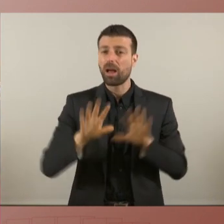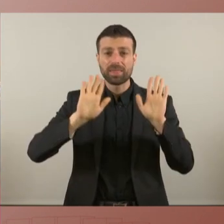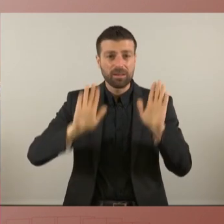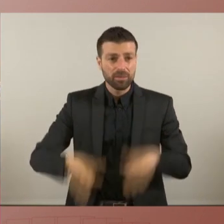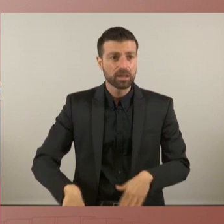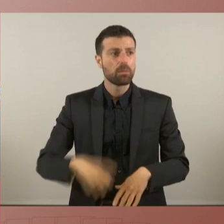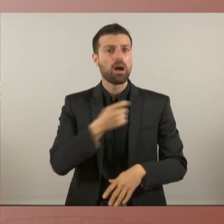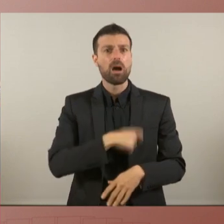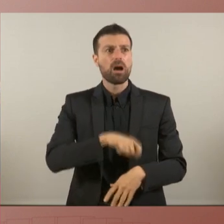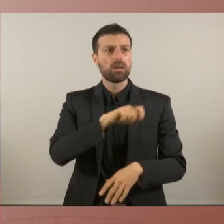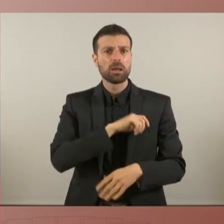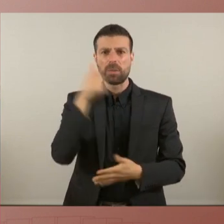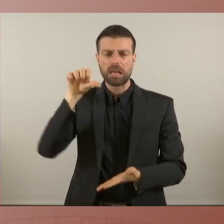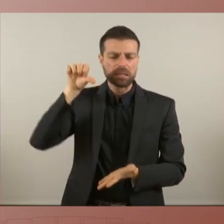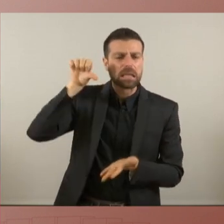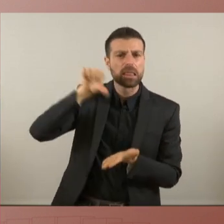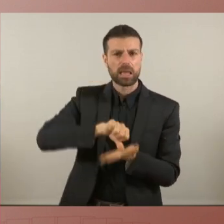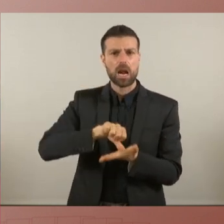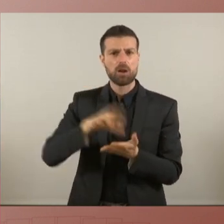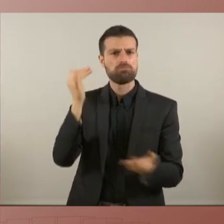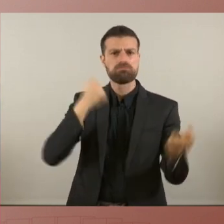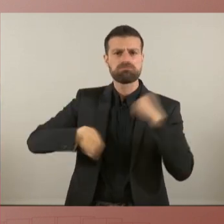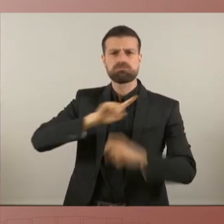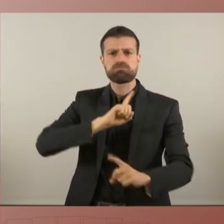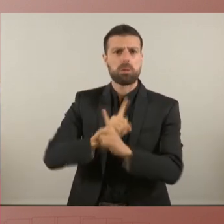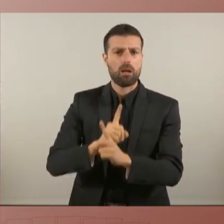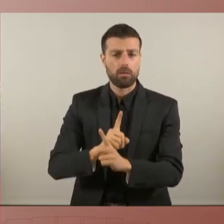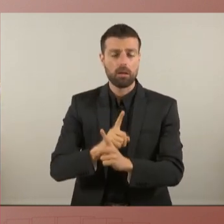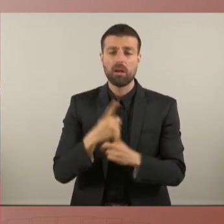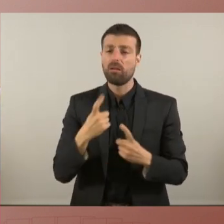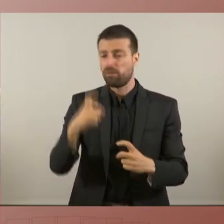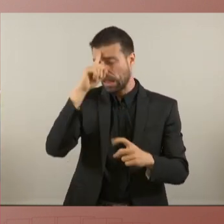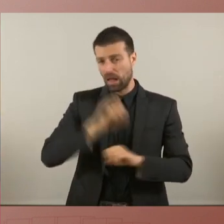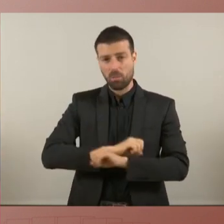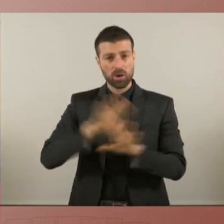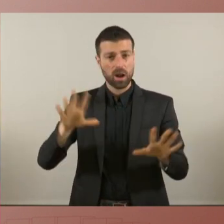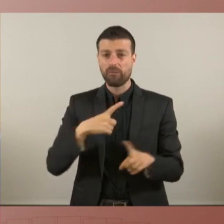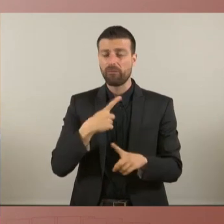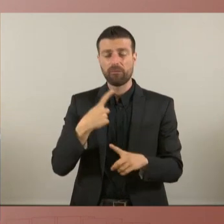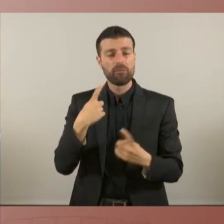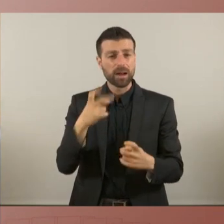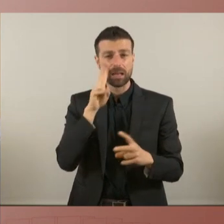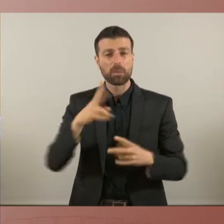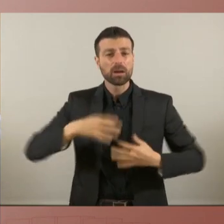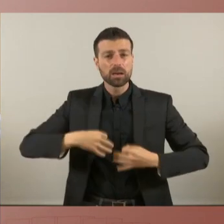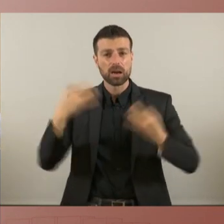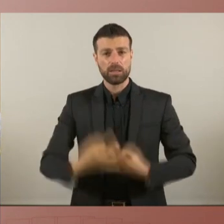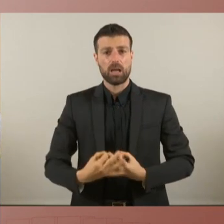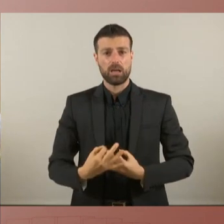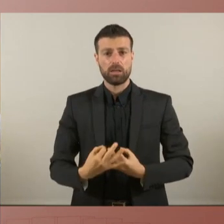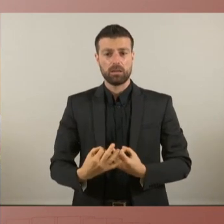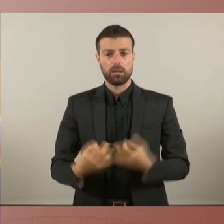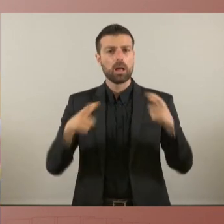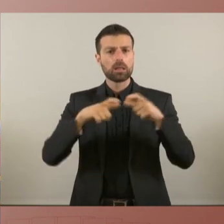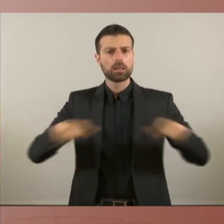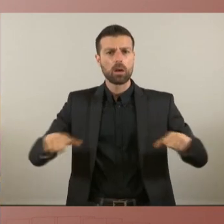centralista i reaccionari cal ser clars i cal tocar de peus a terra en les condicions actuals una taula de